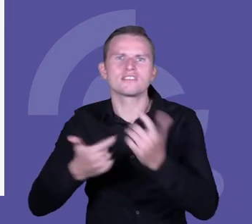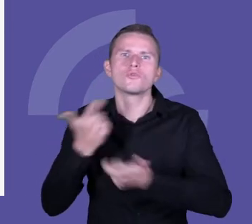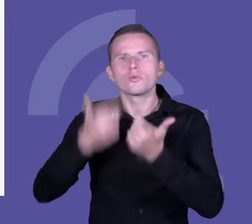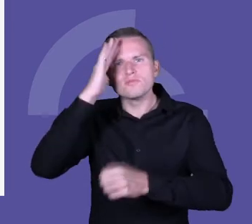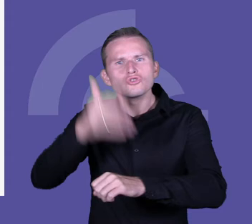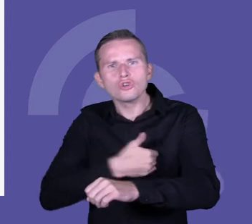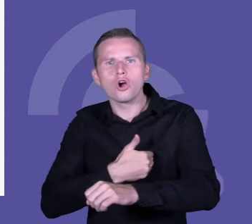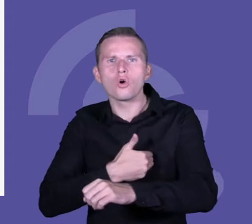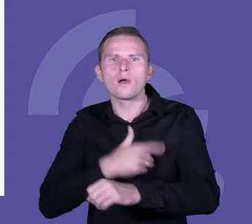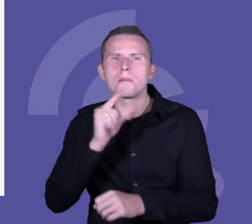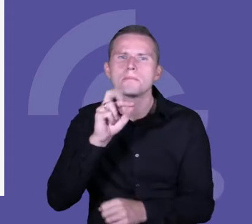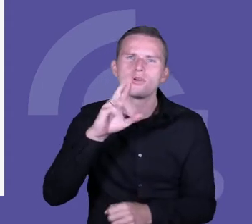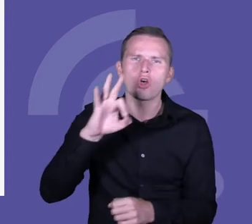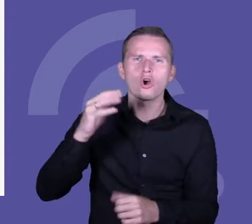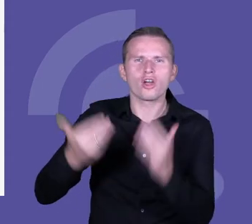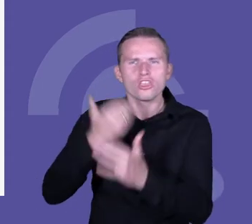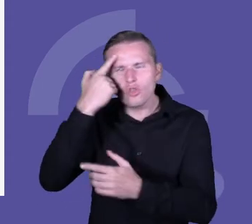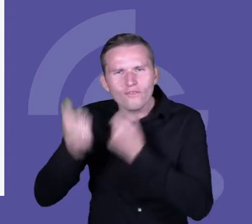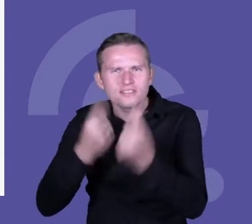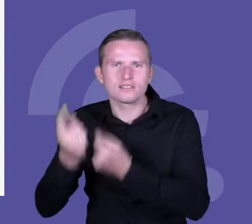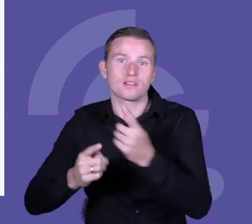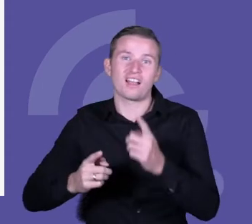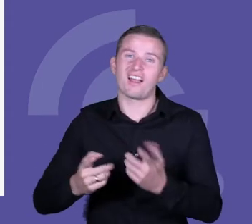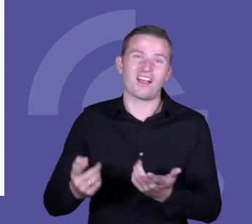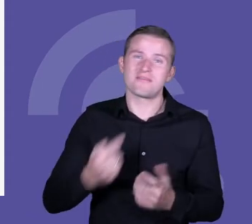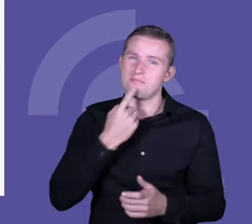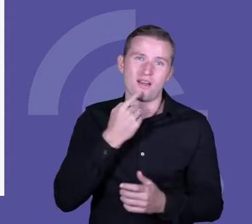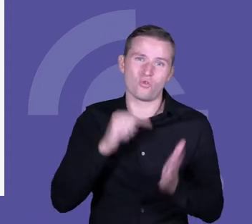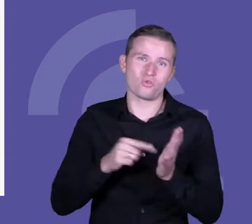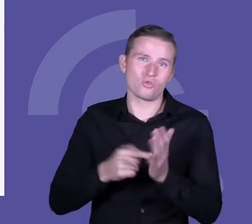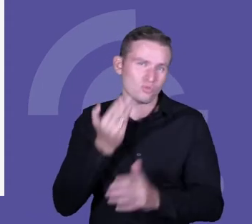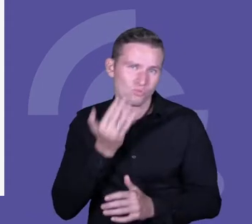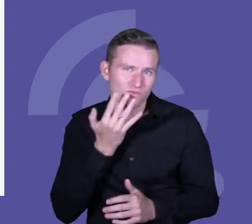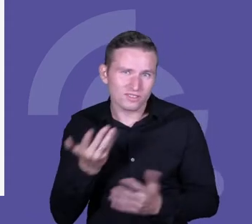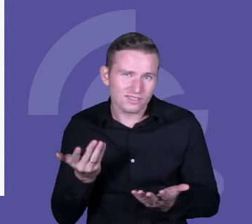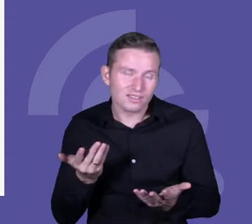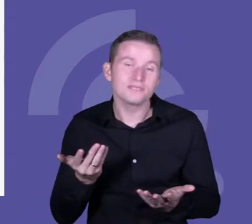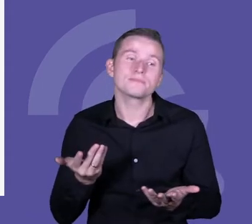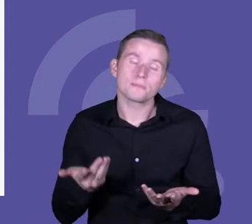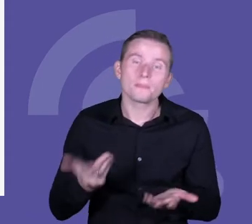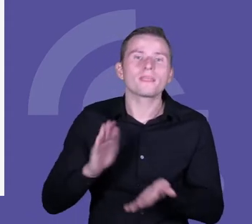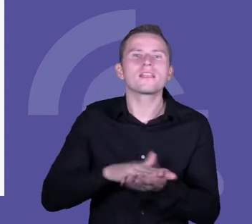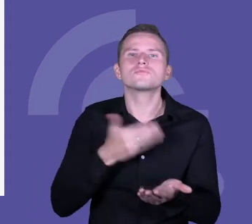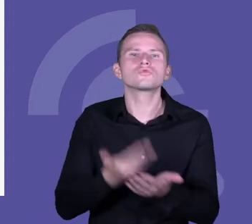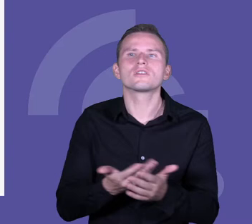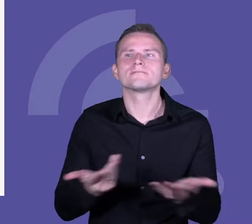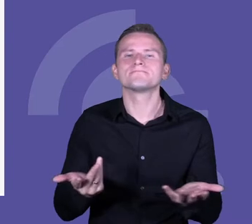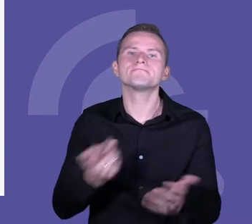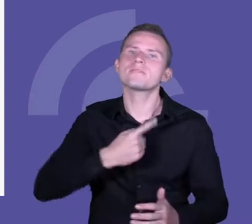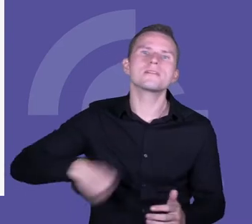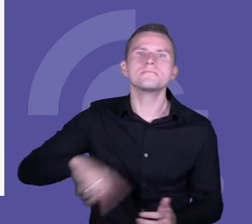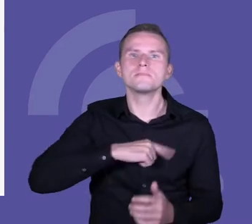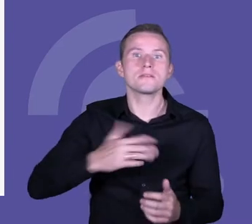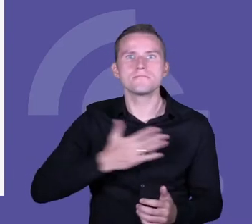proinnowacyjną, a rzadko się o nich mówi, nie mówisz się w ogóle nie mówi, ale rzadko się mówi, no to na przykład taka, że zaczynamy mieć jakieś